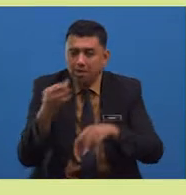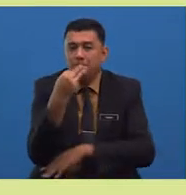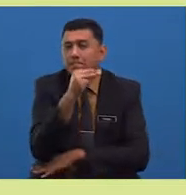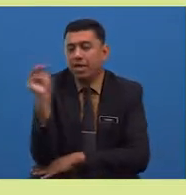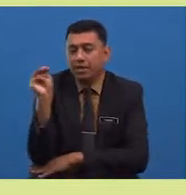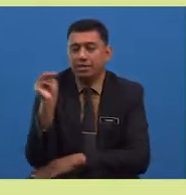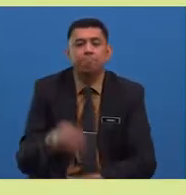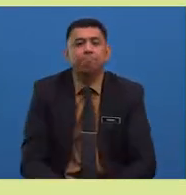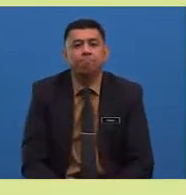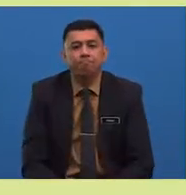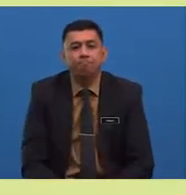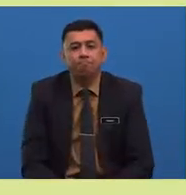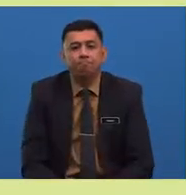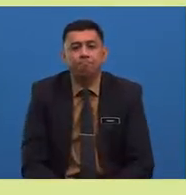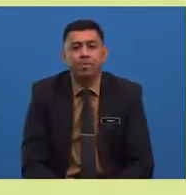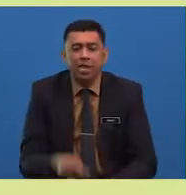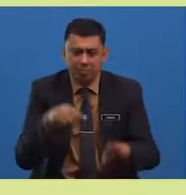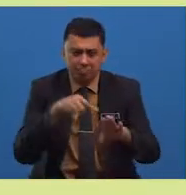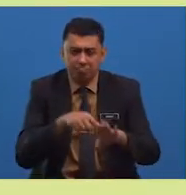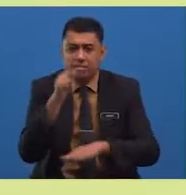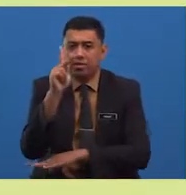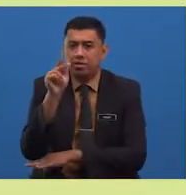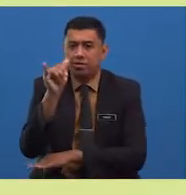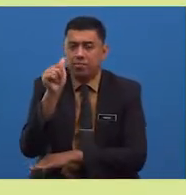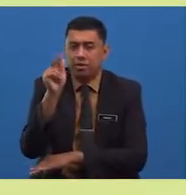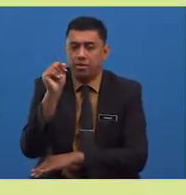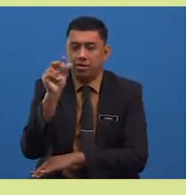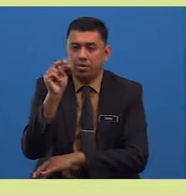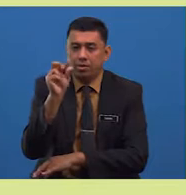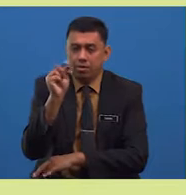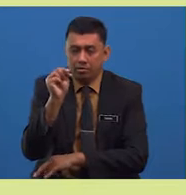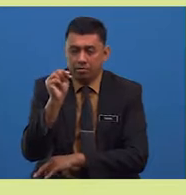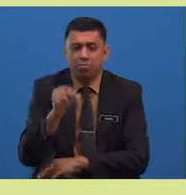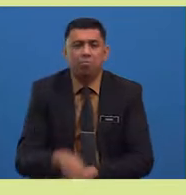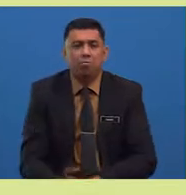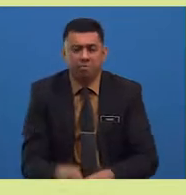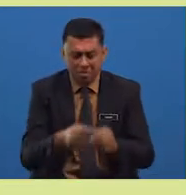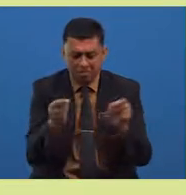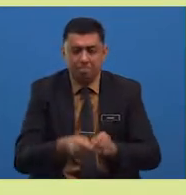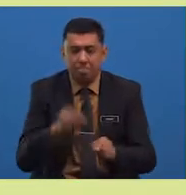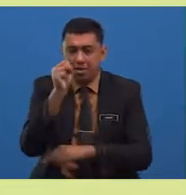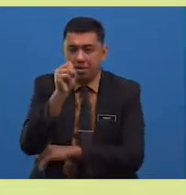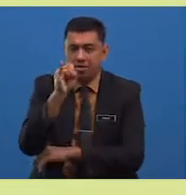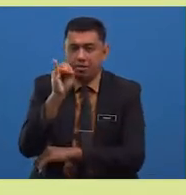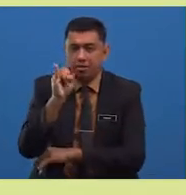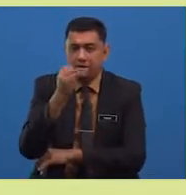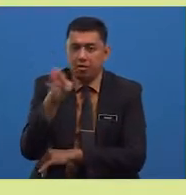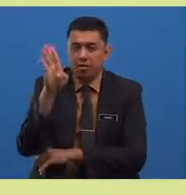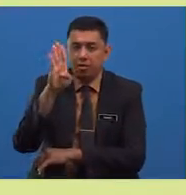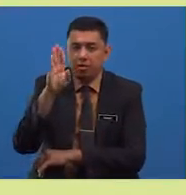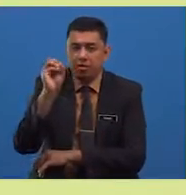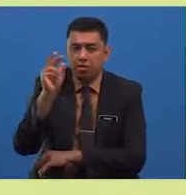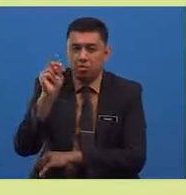Seterusnya, ialah dikayangan yang menjadi tempat si bongsu memakan tanaman